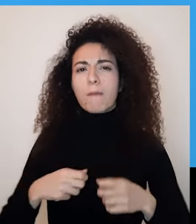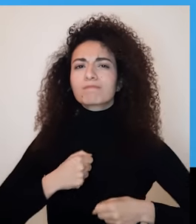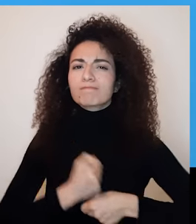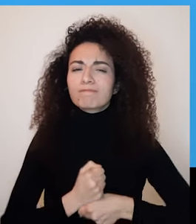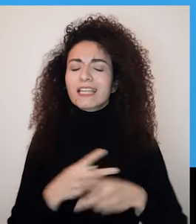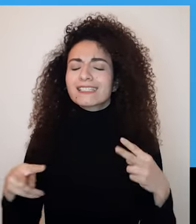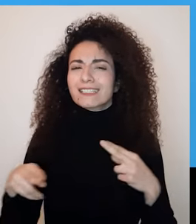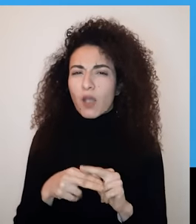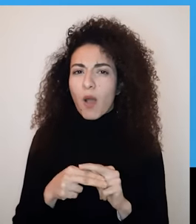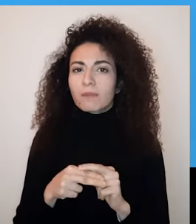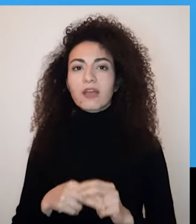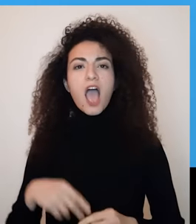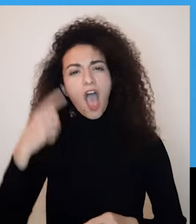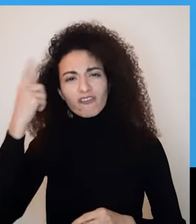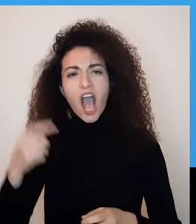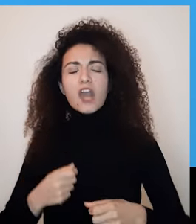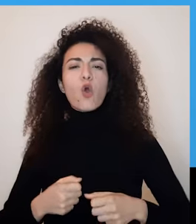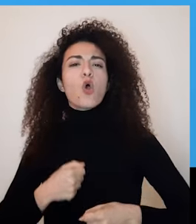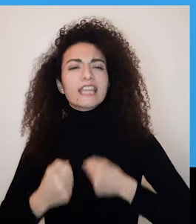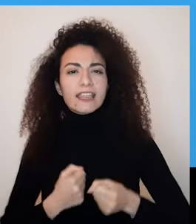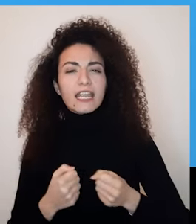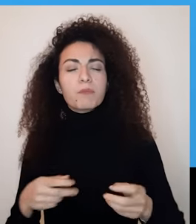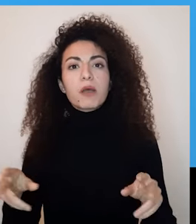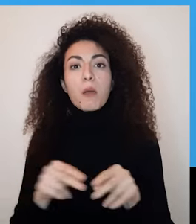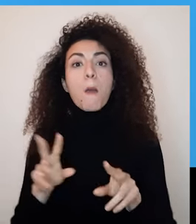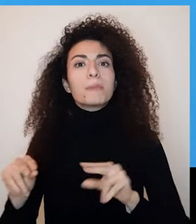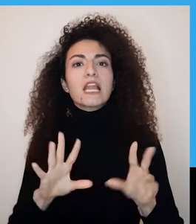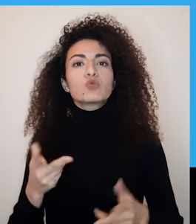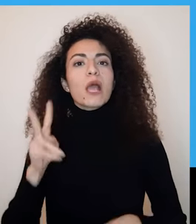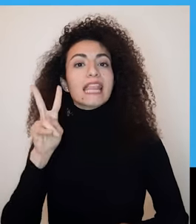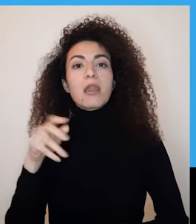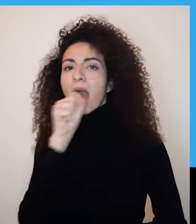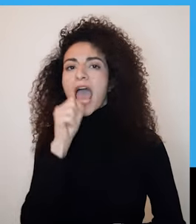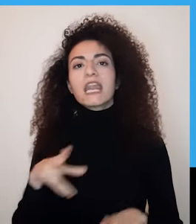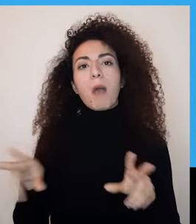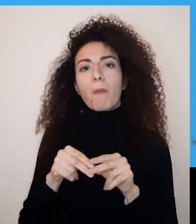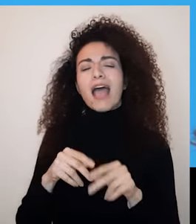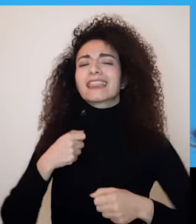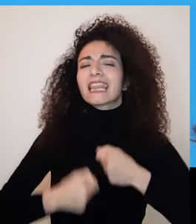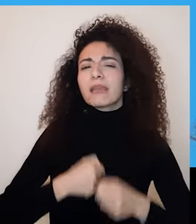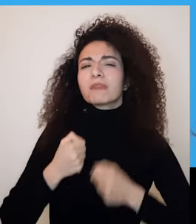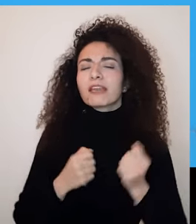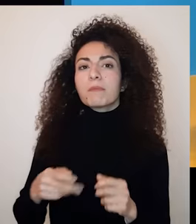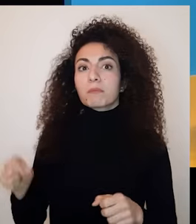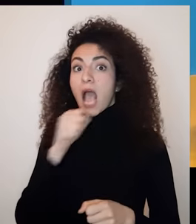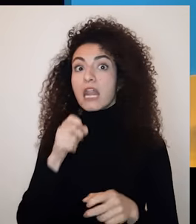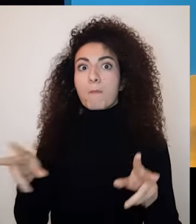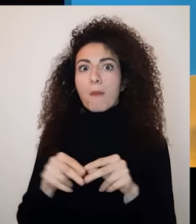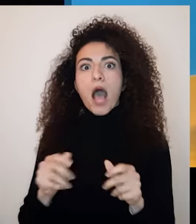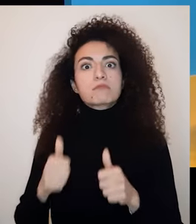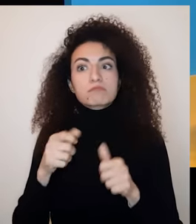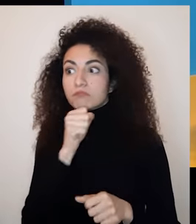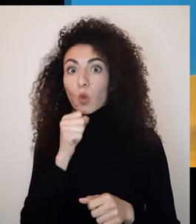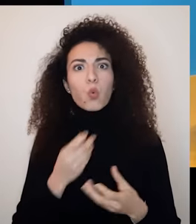لما بيتوصل شخصين بعد التدريب أنه يغنوا مع بعض بشكل جيميل بحقل العمل المهني أو الجماعي هذا